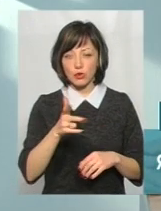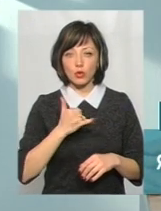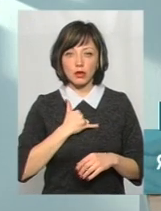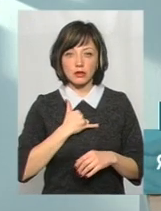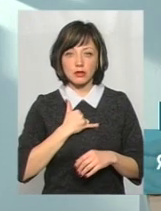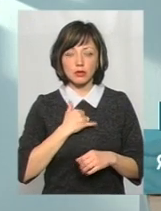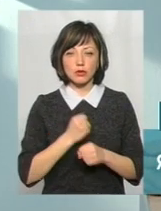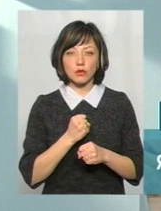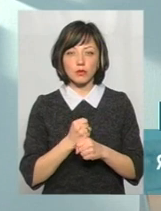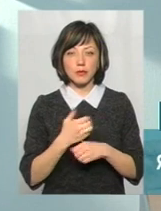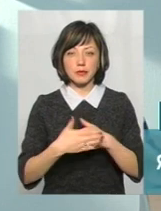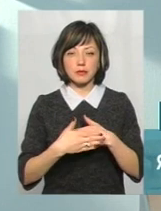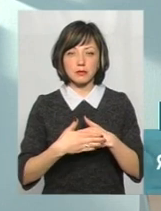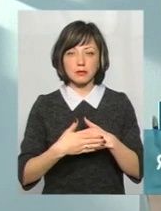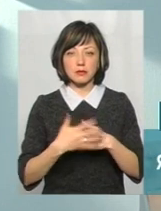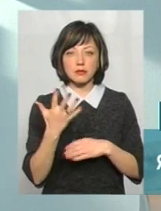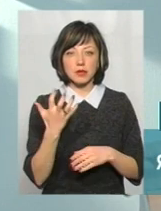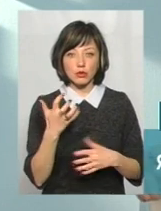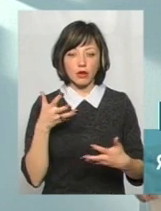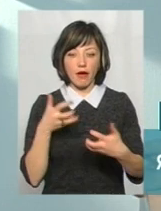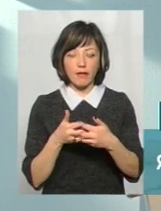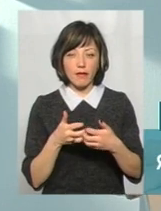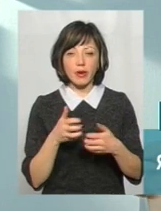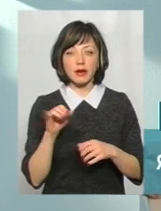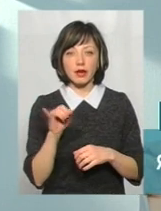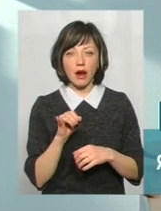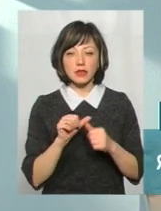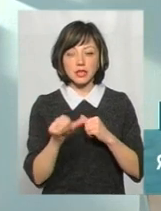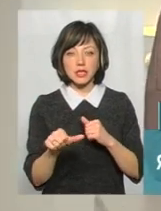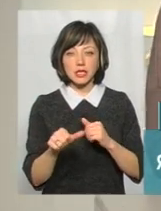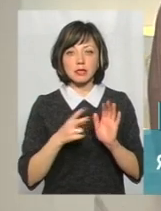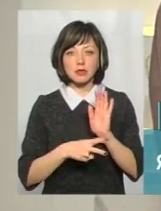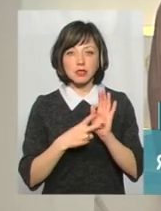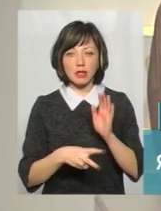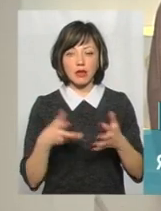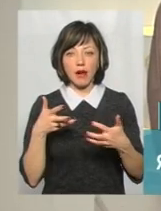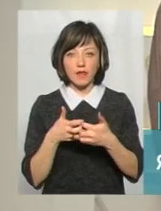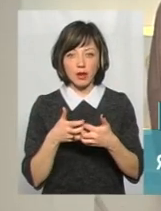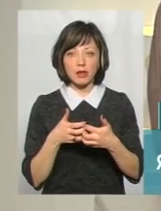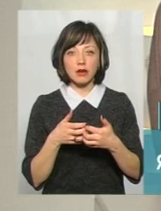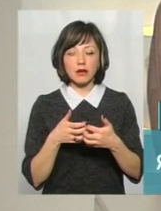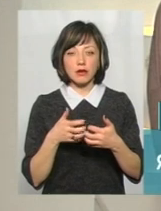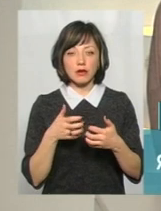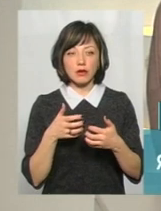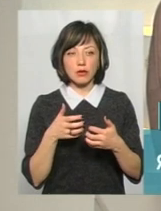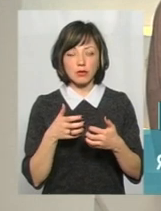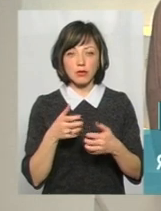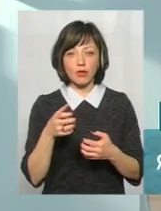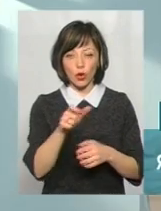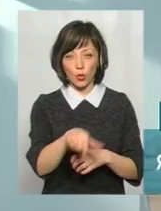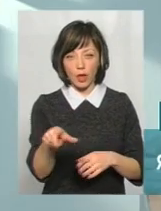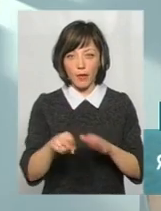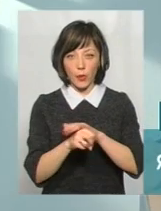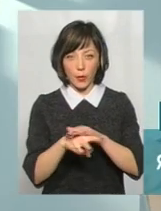скоєно близько 500 ДТП, із них 70 водіїв